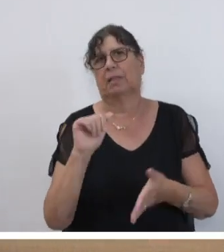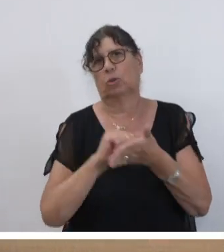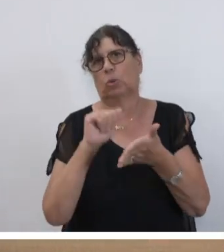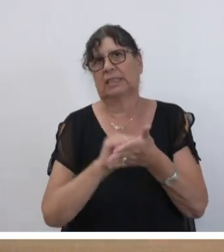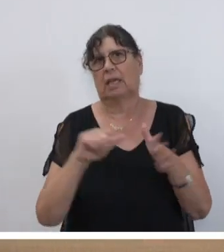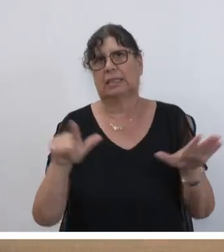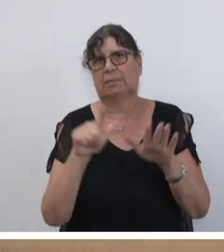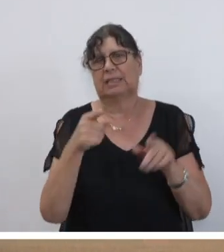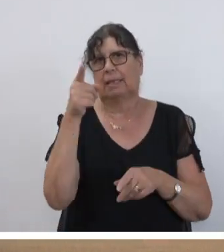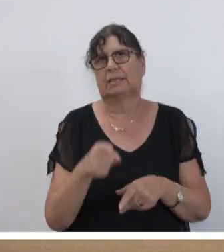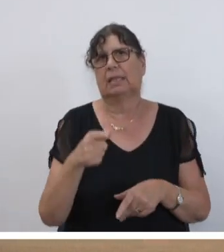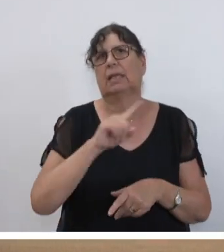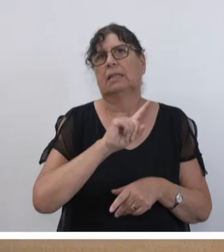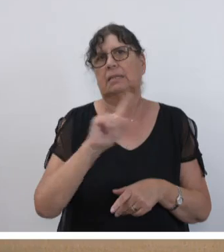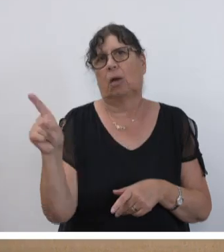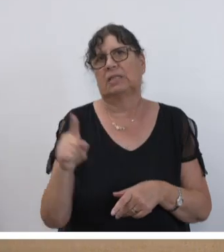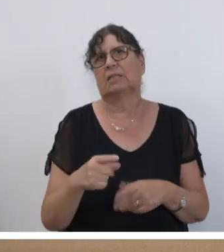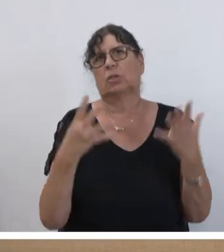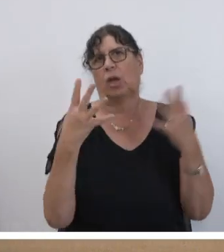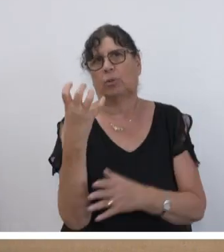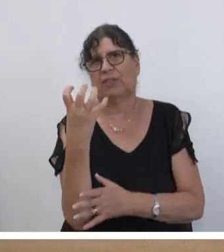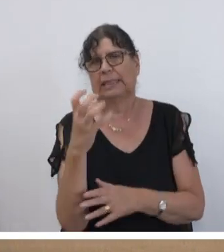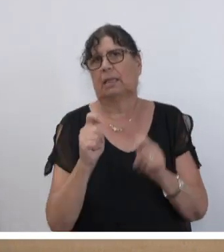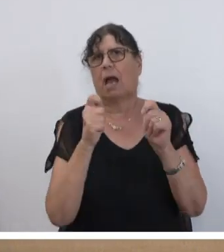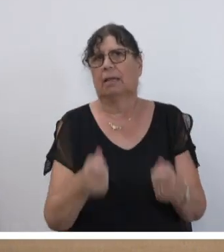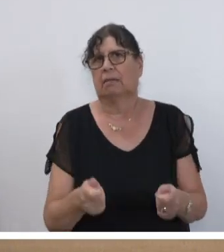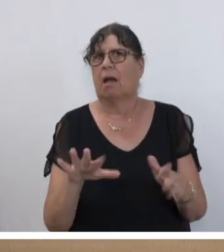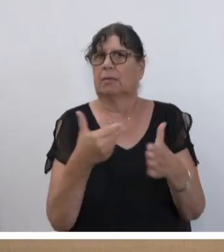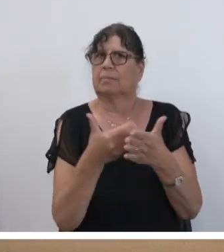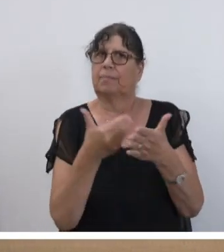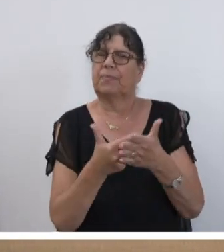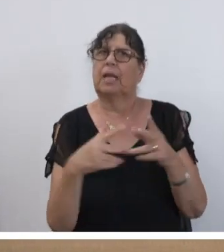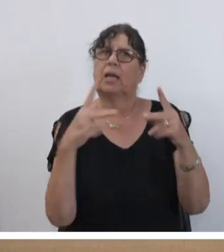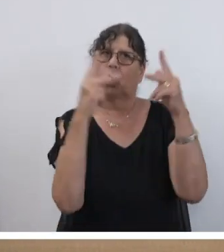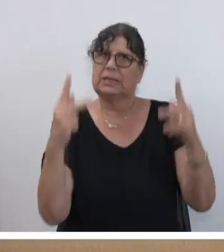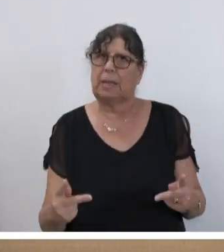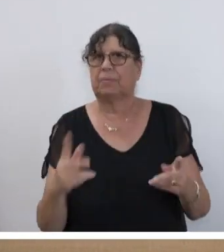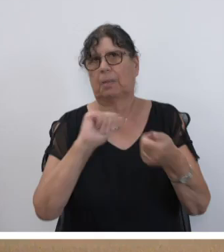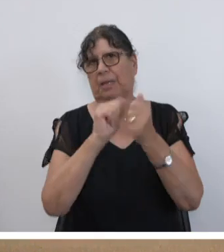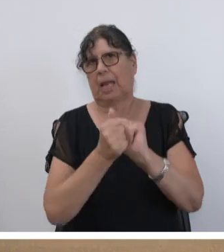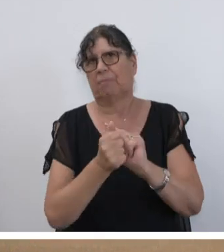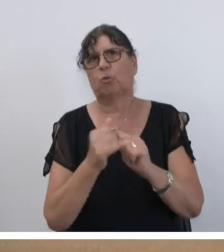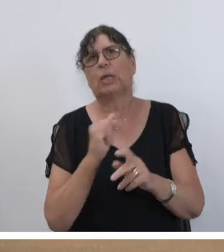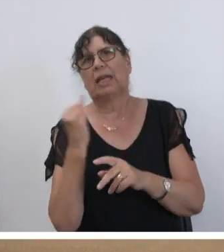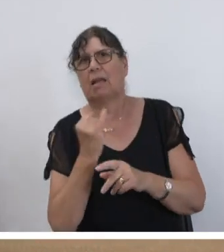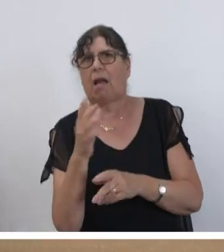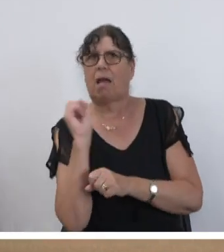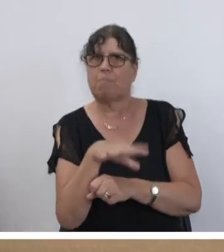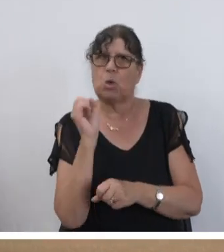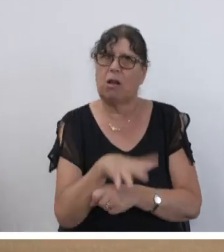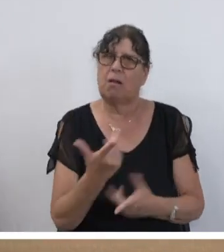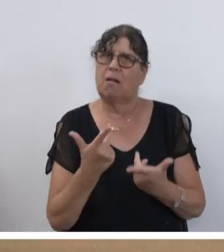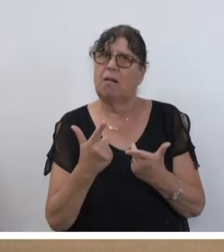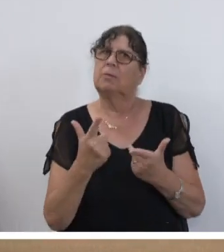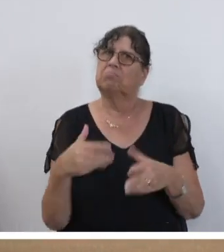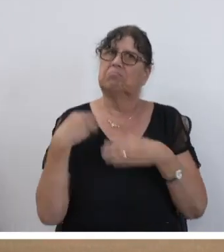17-1049 den Antrag betreffend Konzept zur Bekämpfung illegaler Müllentsorgung, Fortschreiben